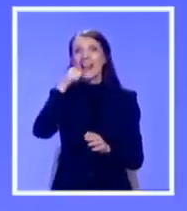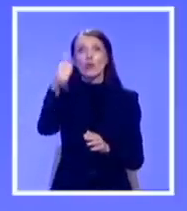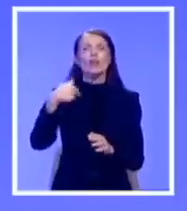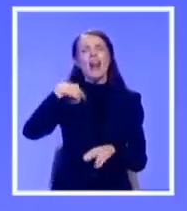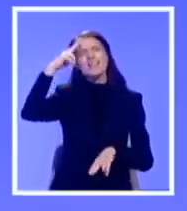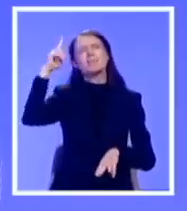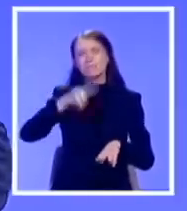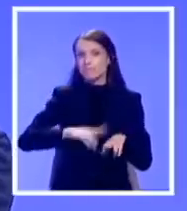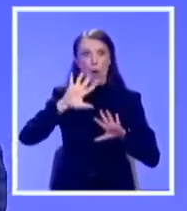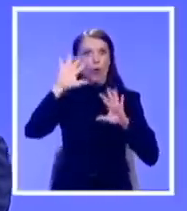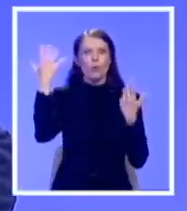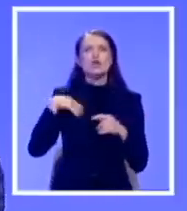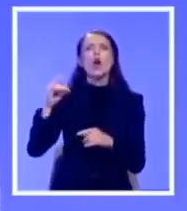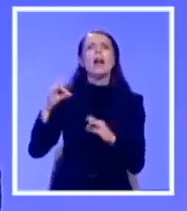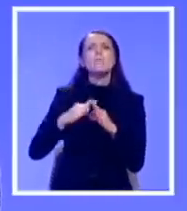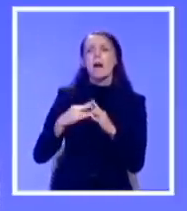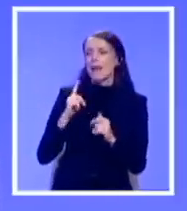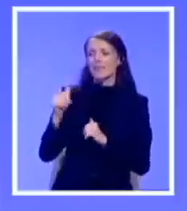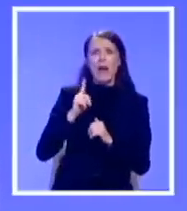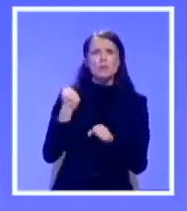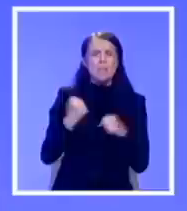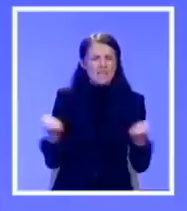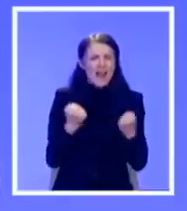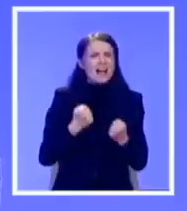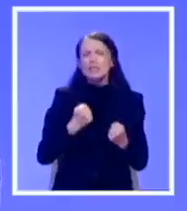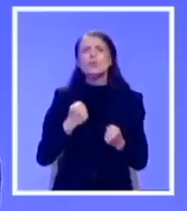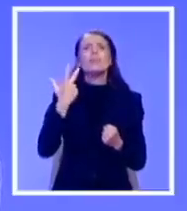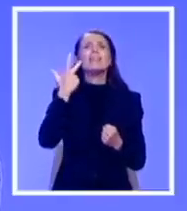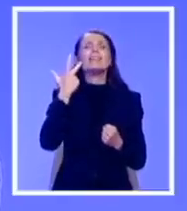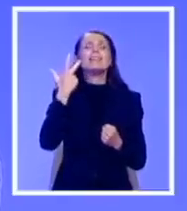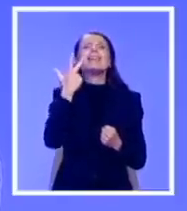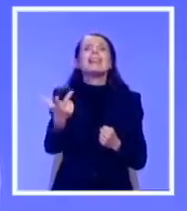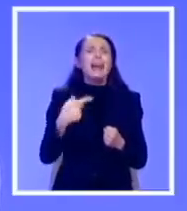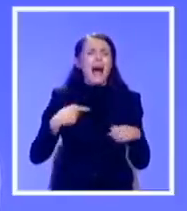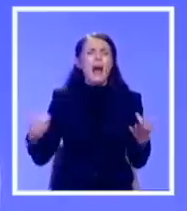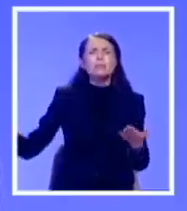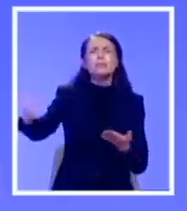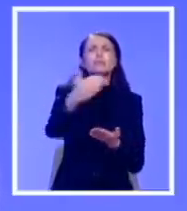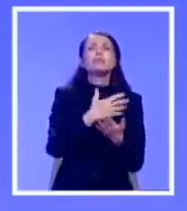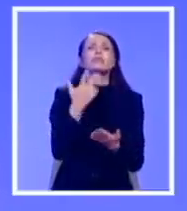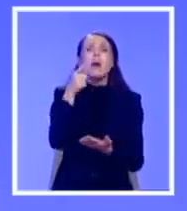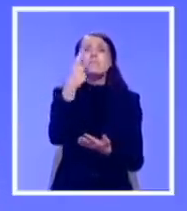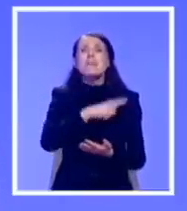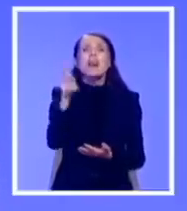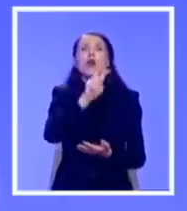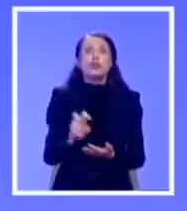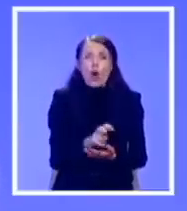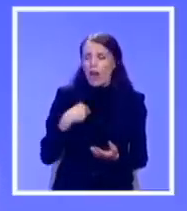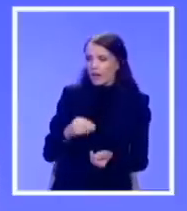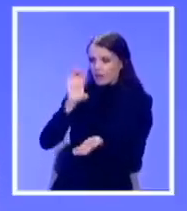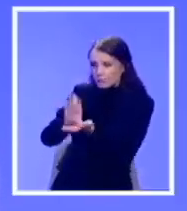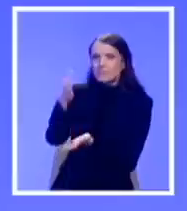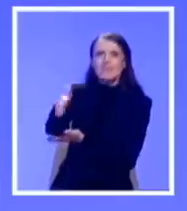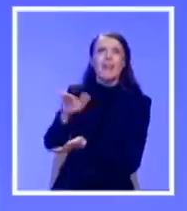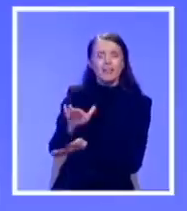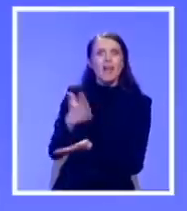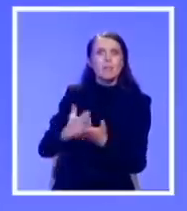Amadeusom pokušam da pokrenem akciju da bi smo za tri dana skupili milijon dolara da bi jedno dete dobilo pravo na život, dete koji je upravo